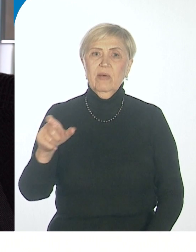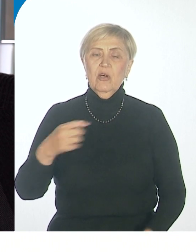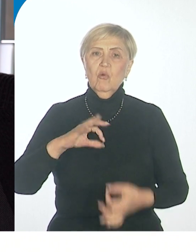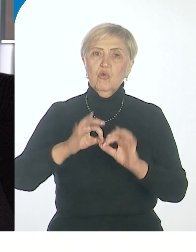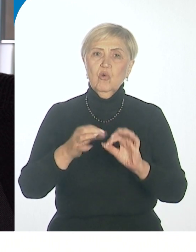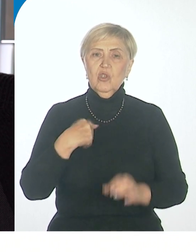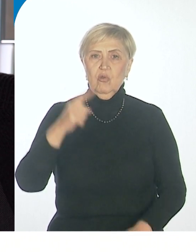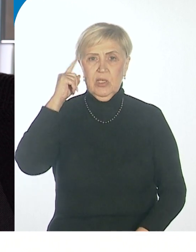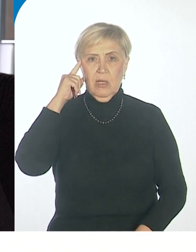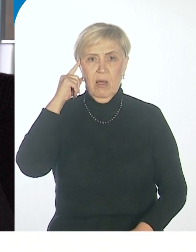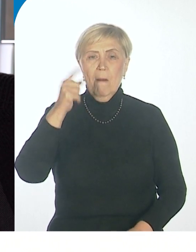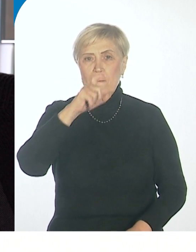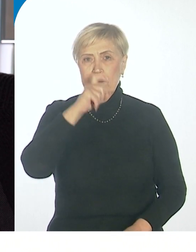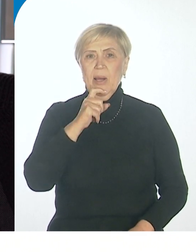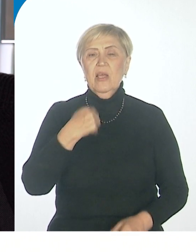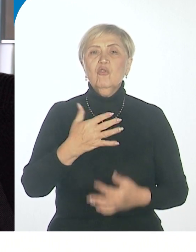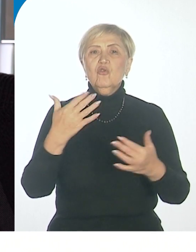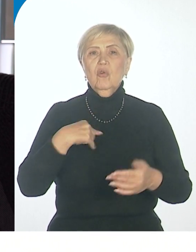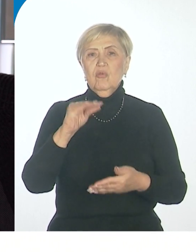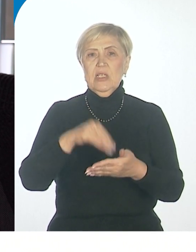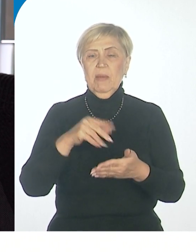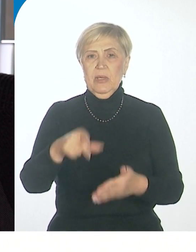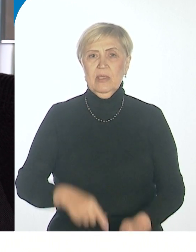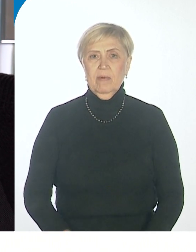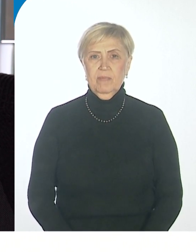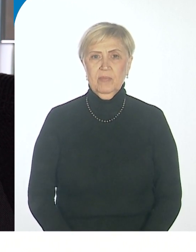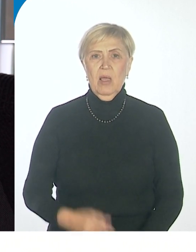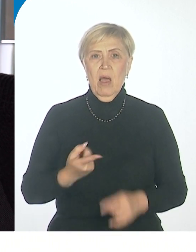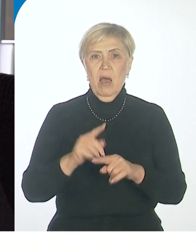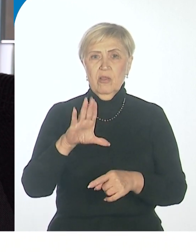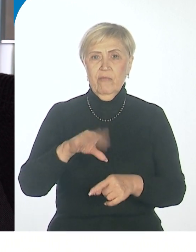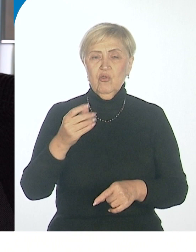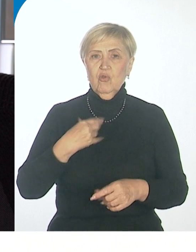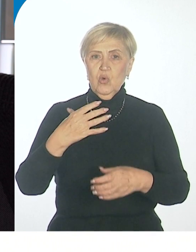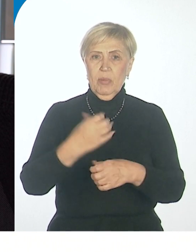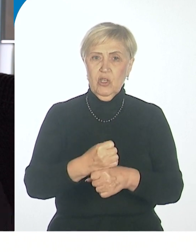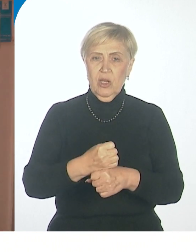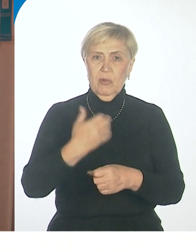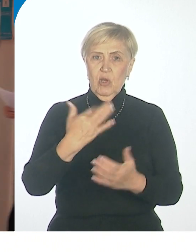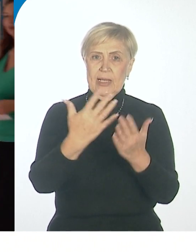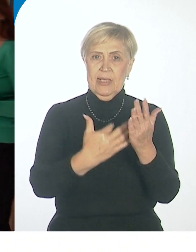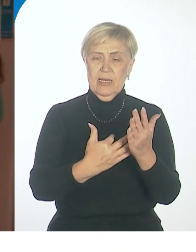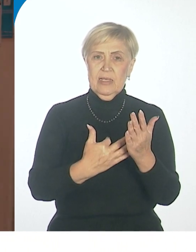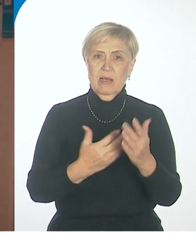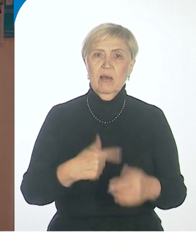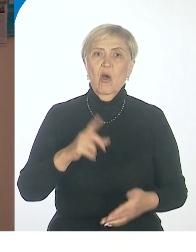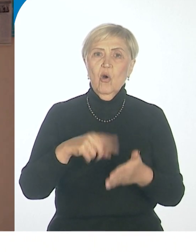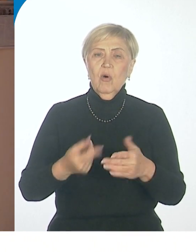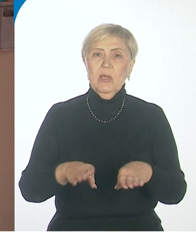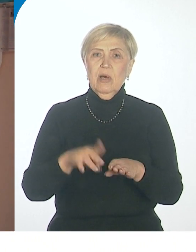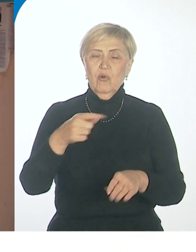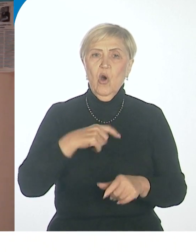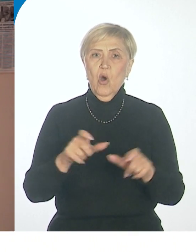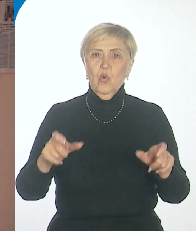пишут в организационном моменте. Все это мы упрощаем, текст объясняем, что имеет в виду. Кроме того, людям с